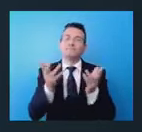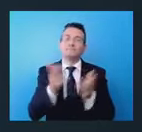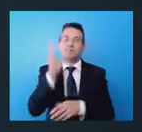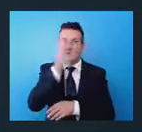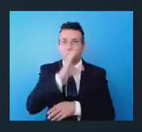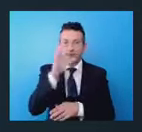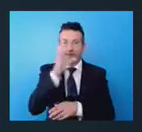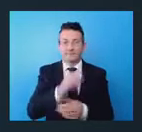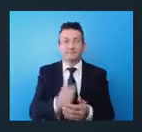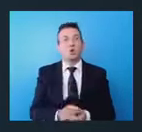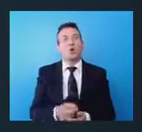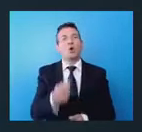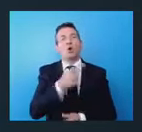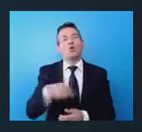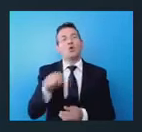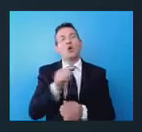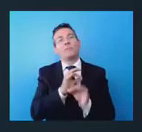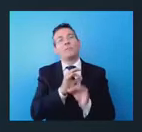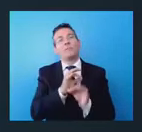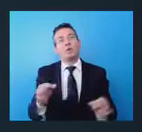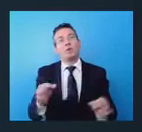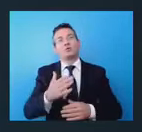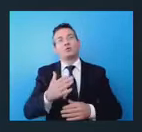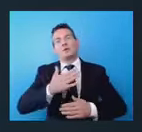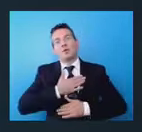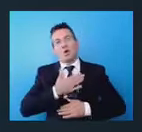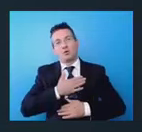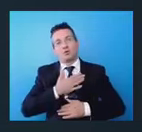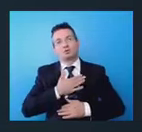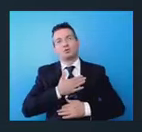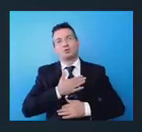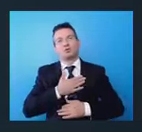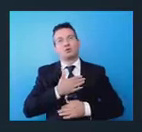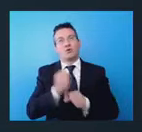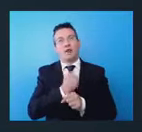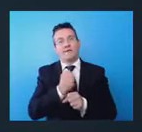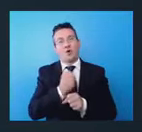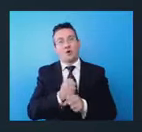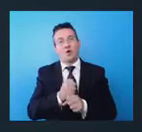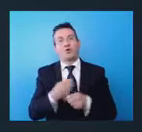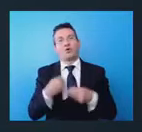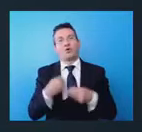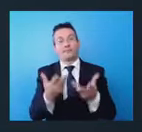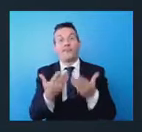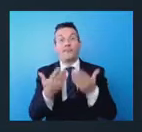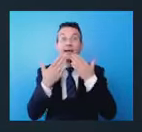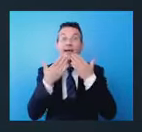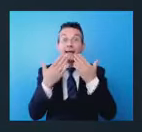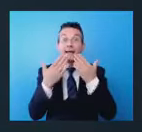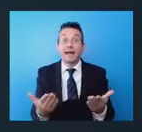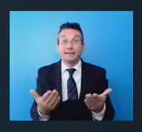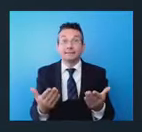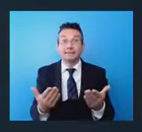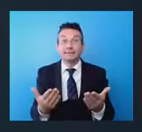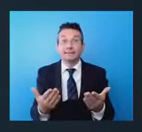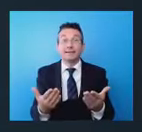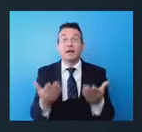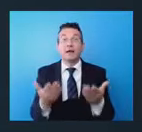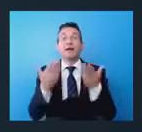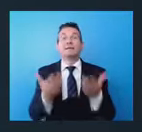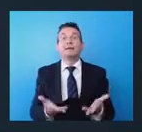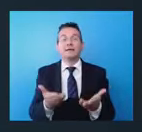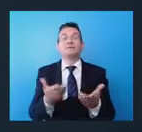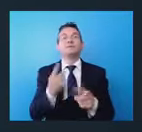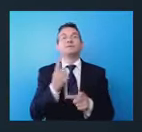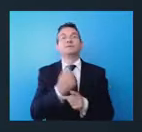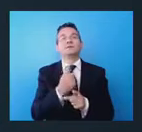siamo pronti a fare la nostra parte, per cui grazie, adesso dobbiamo fare un